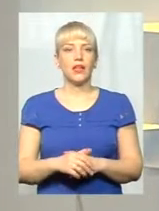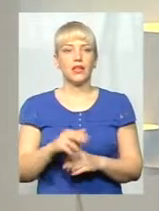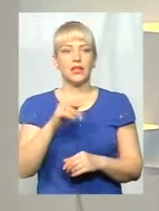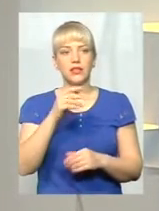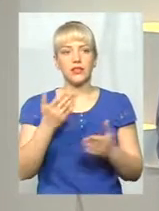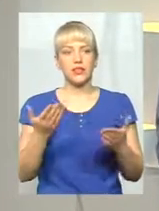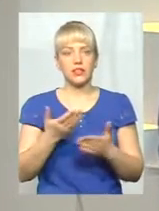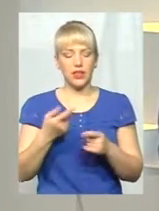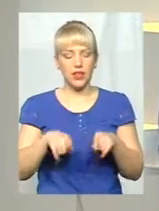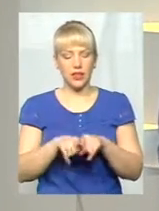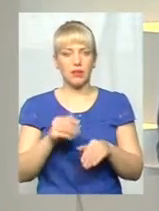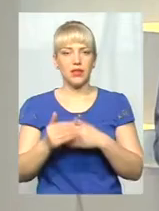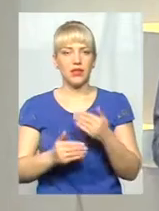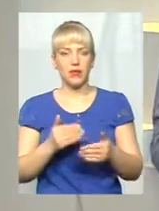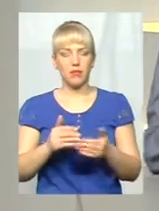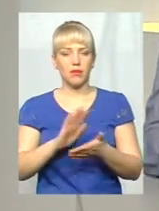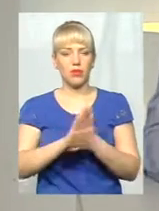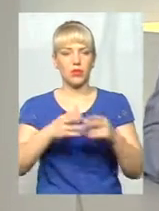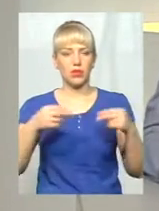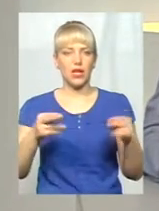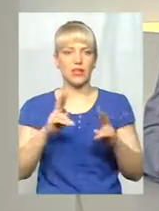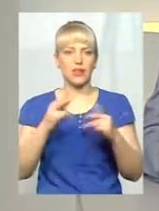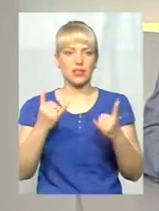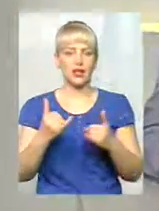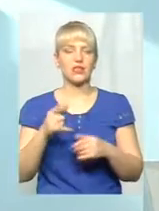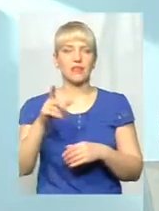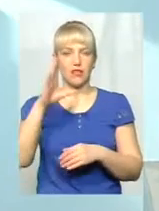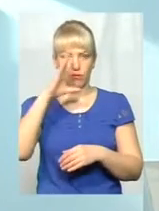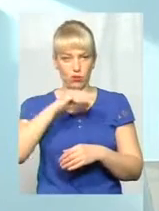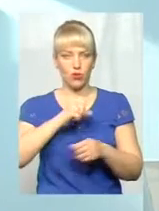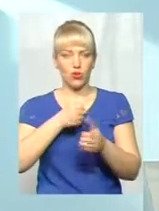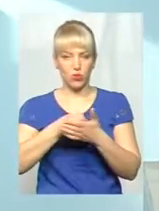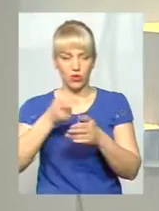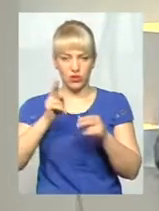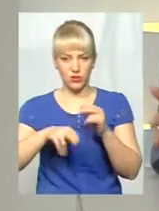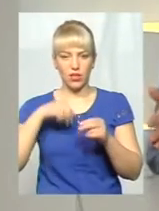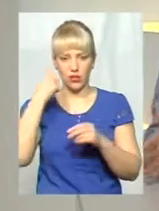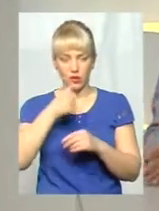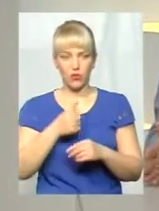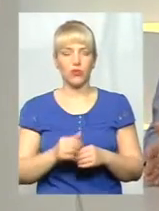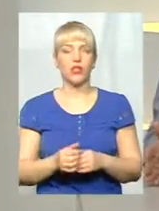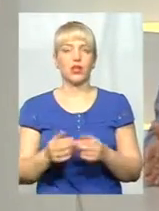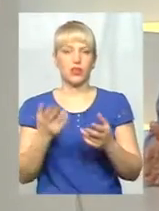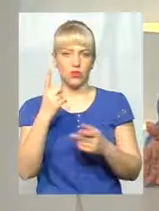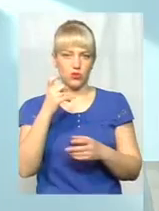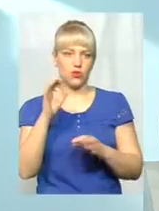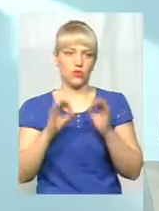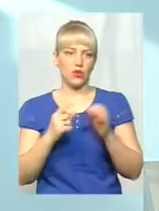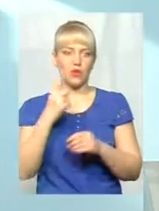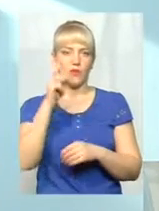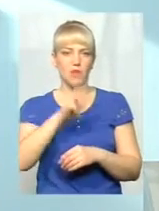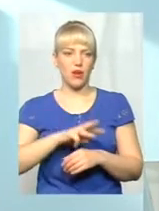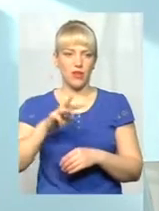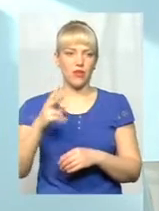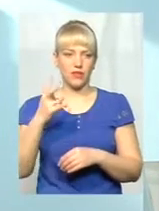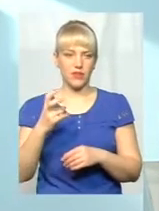такими темпами укладання угод, як зараз, от всі впораються до кінця року? 100%. Мільйон двісті населення? Населення буде